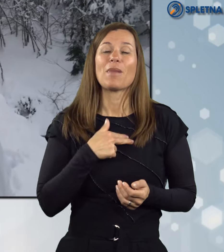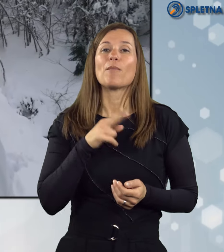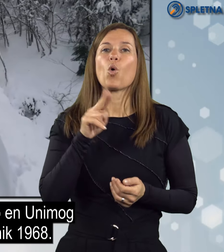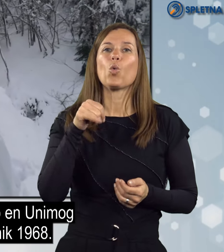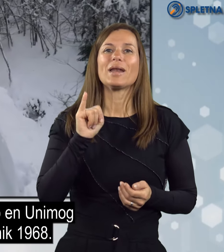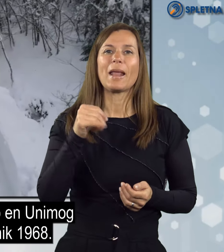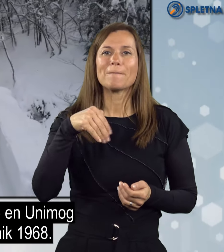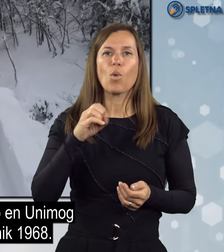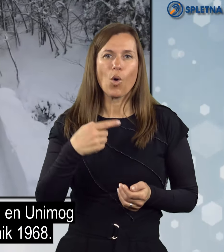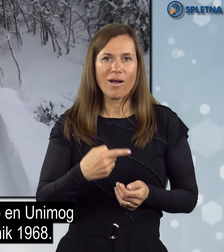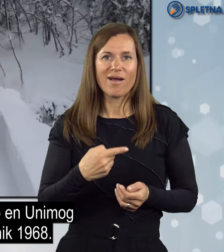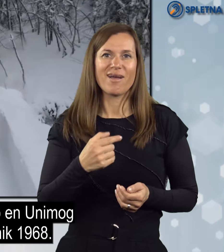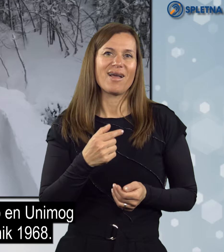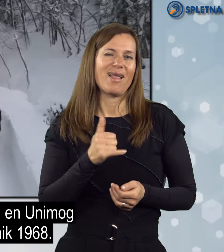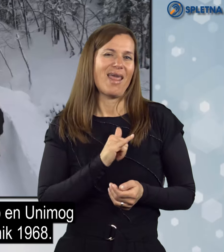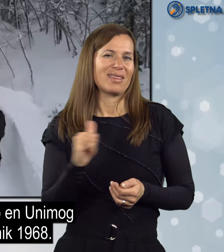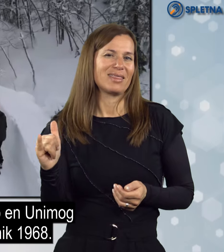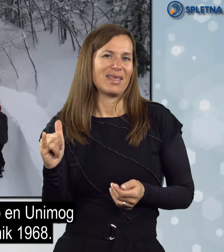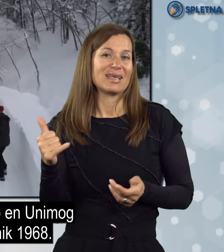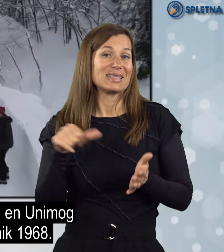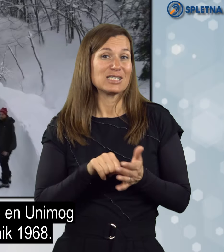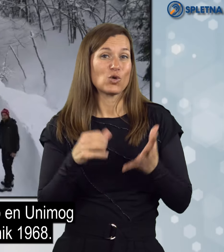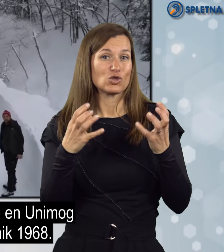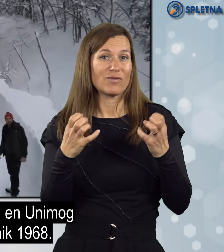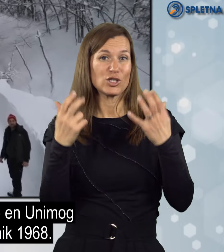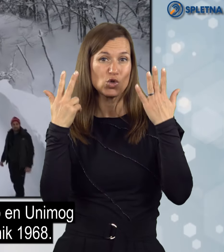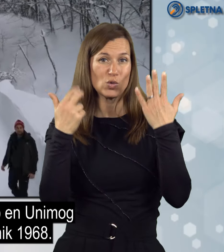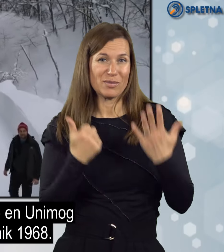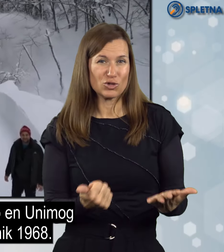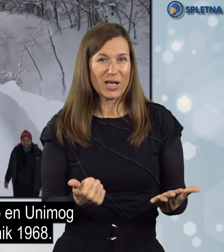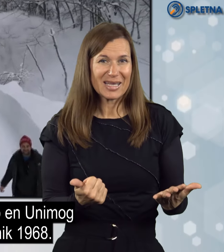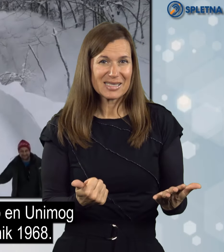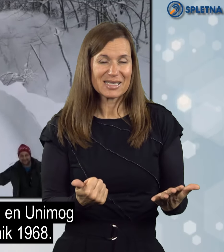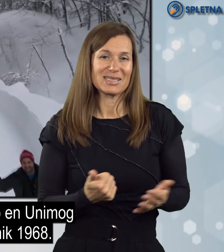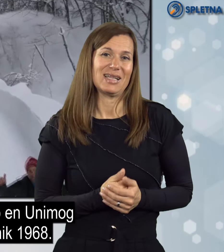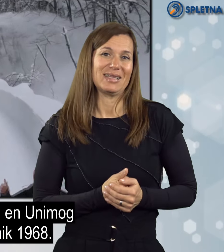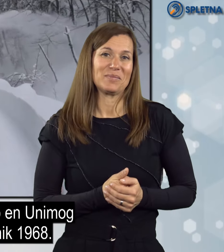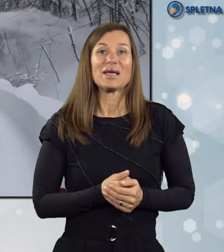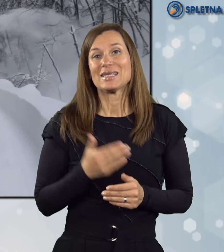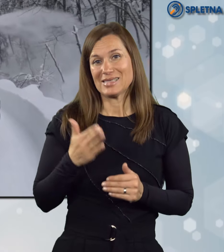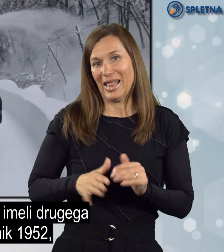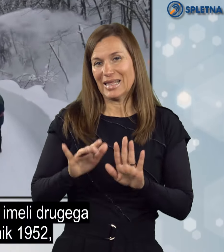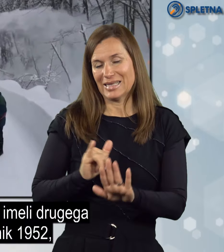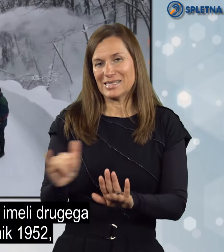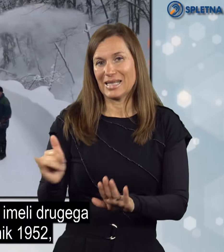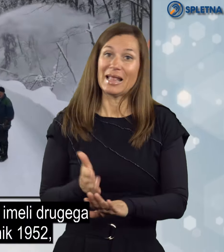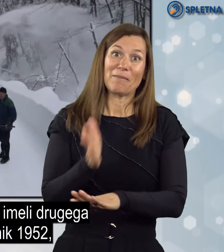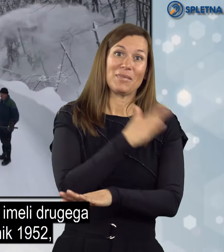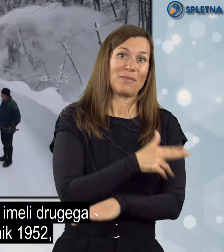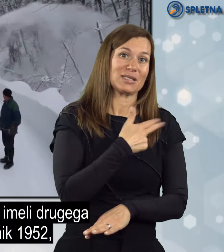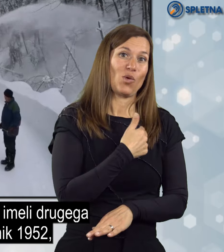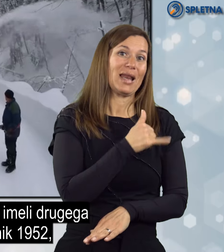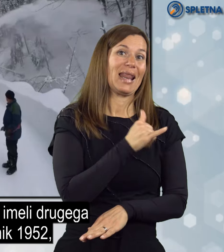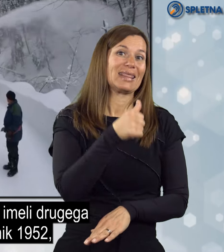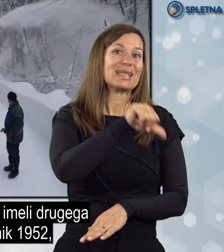Imamo unimog letnik 1968, zadnjih deset